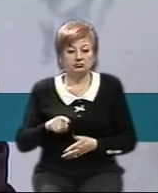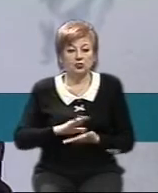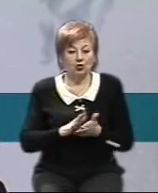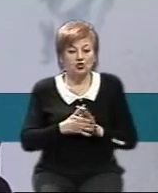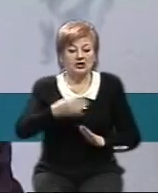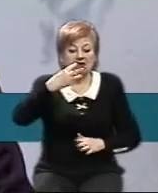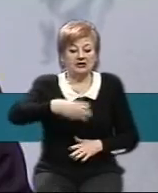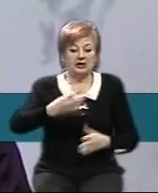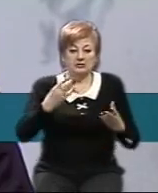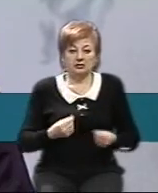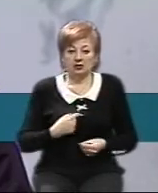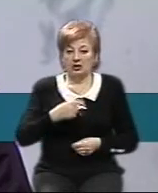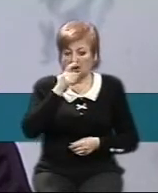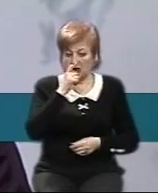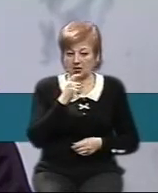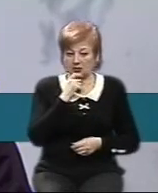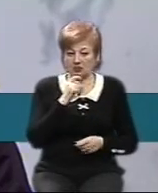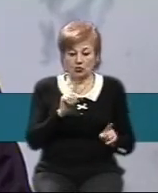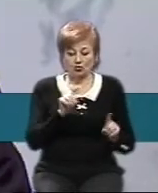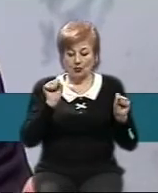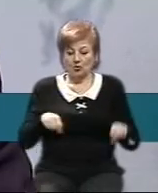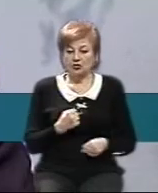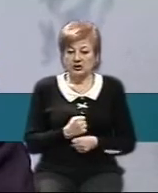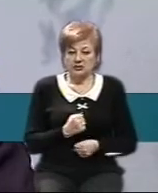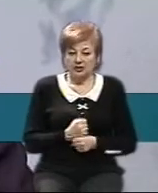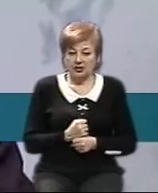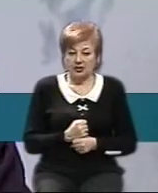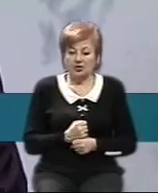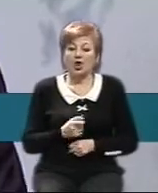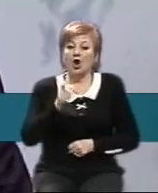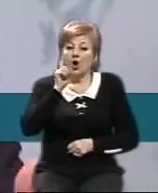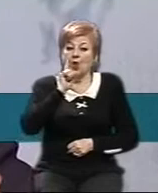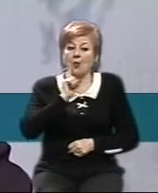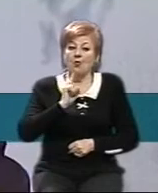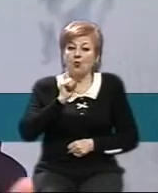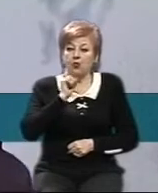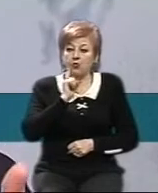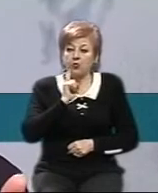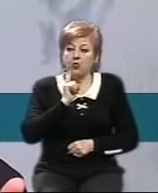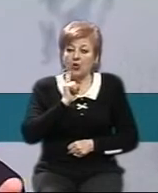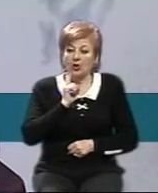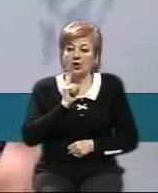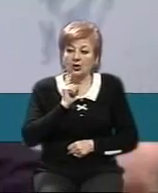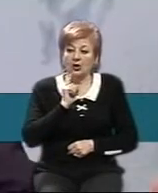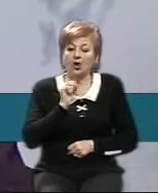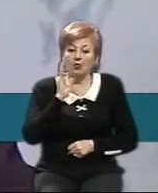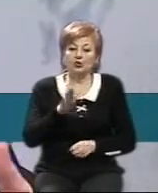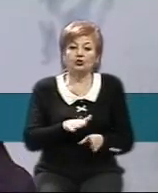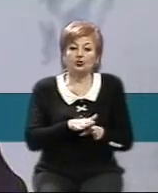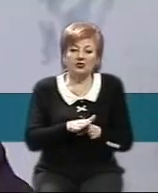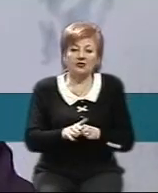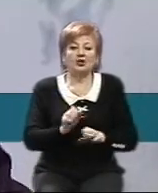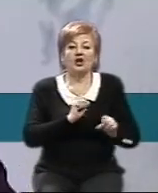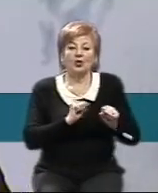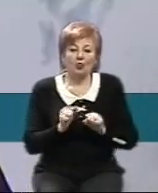днів я не розумію, які міри можна зробити. Тобто, доки по вертикалі будуть здійснюватись команди,